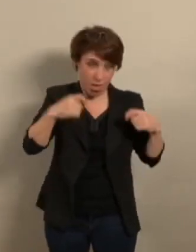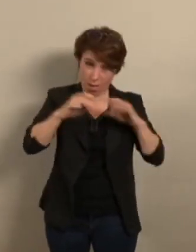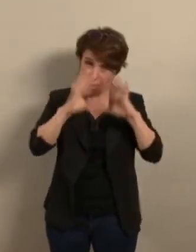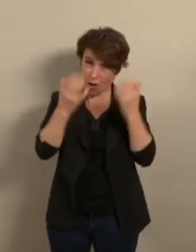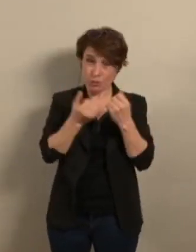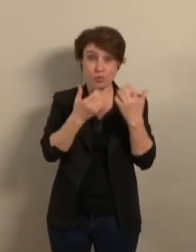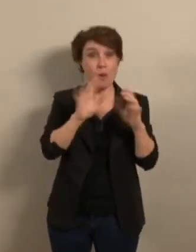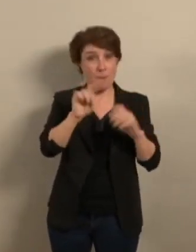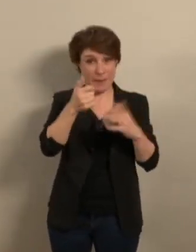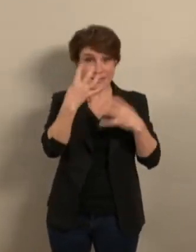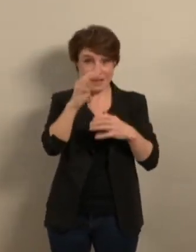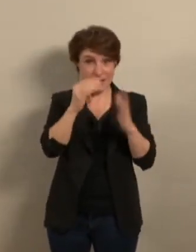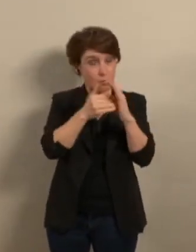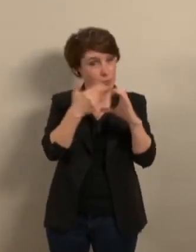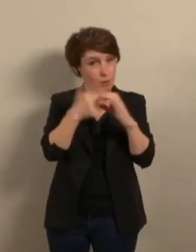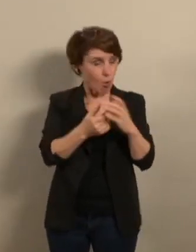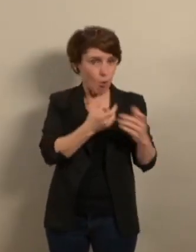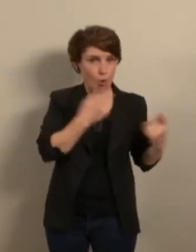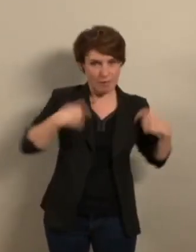et le bien-vivre des grenoblois.